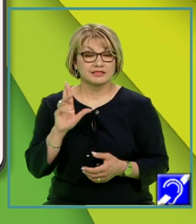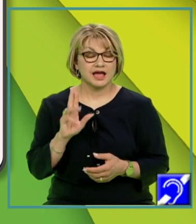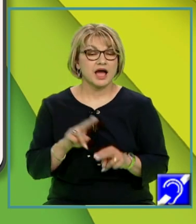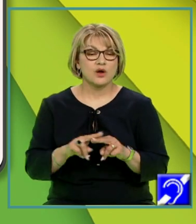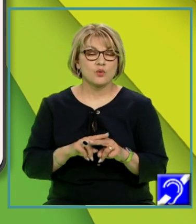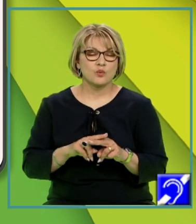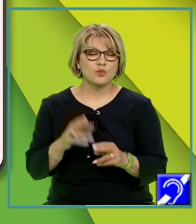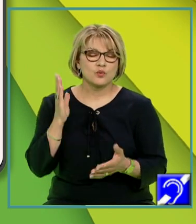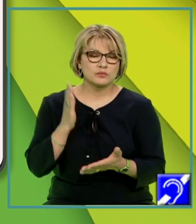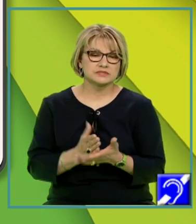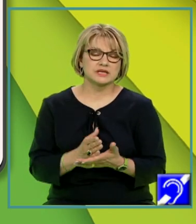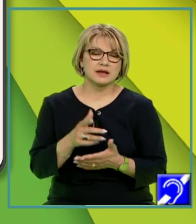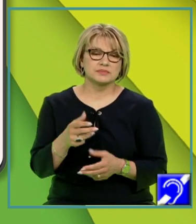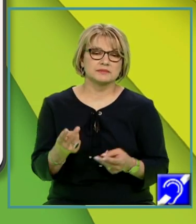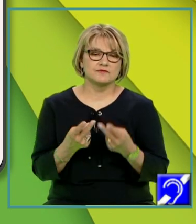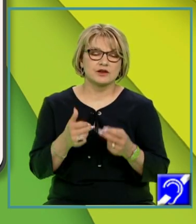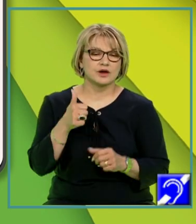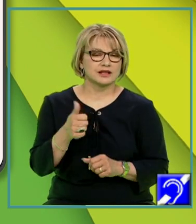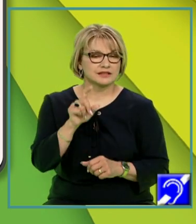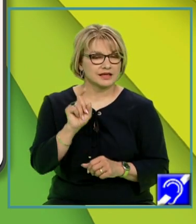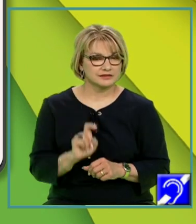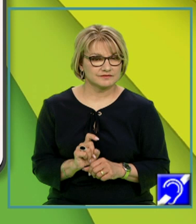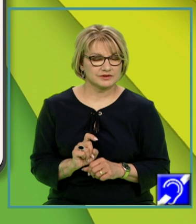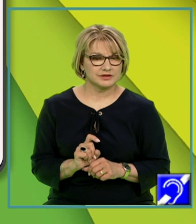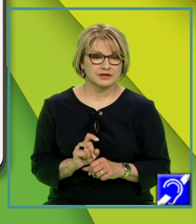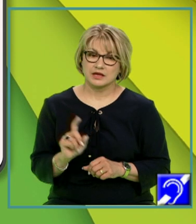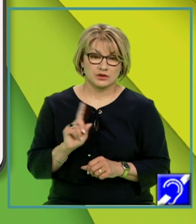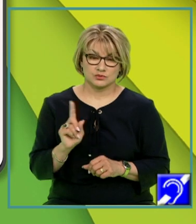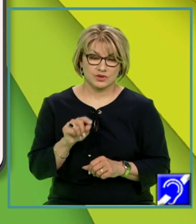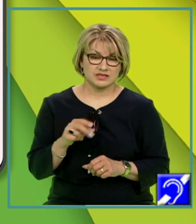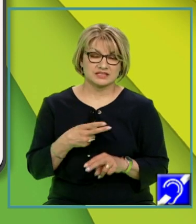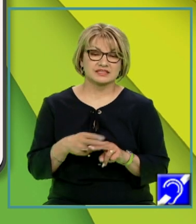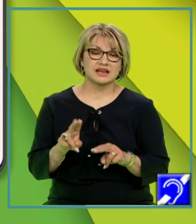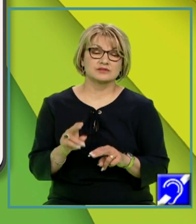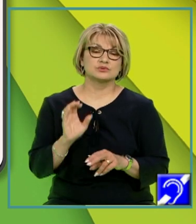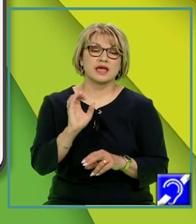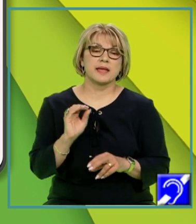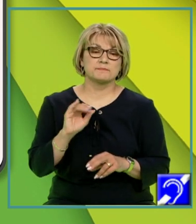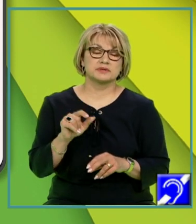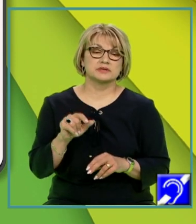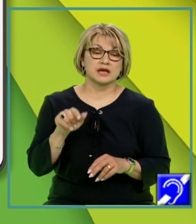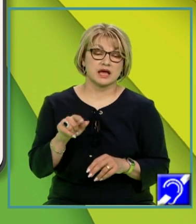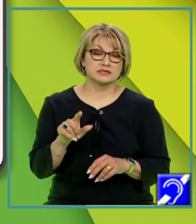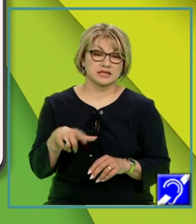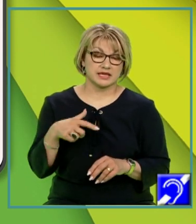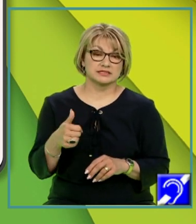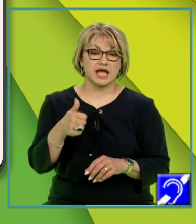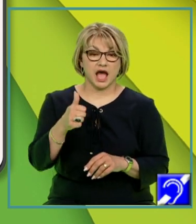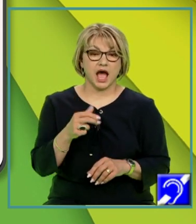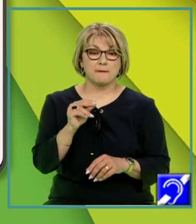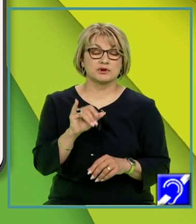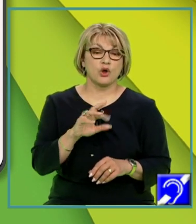stabilim valoarea de adevăr acestei propoziții, nu este de natură empirică. Aceasta este o propoziție în termenii lui Kant apriori,